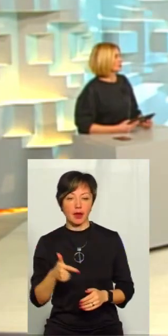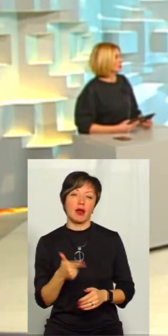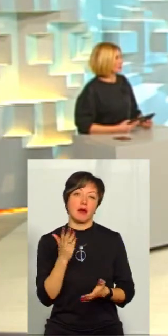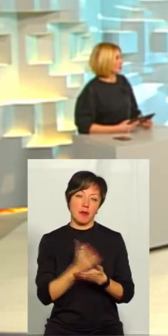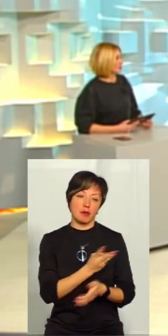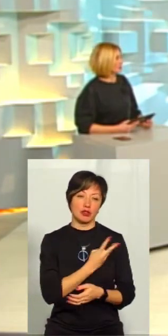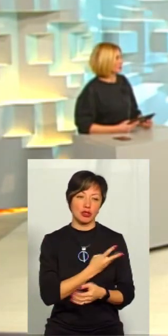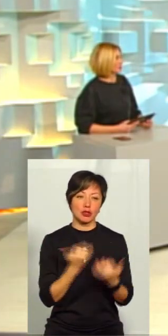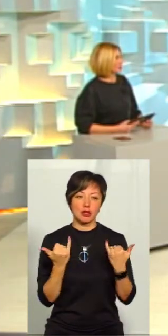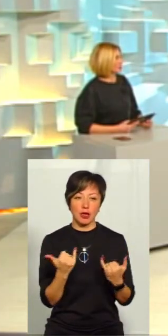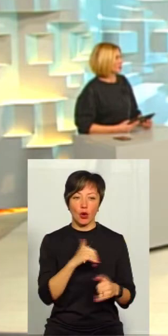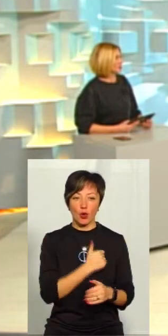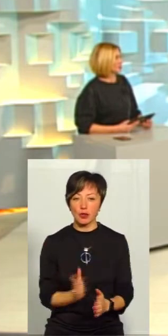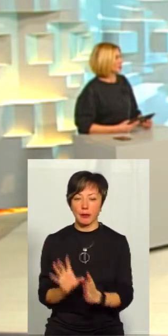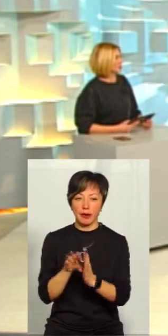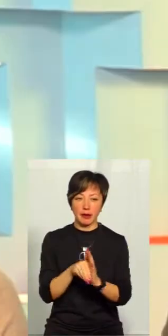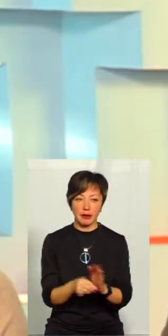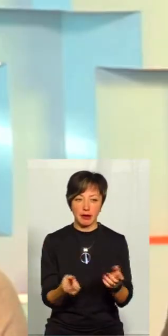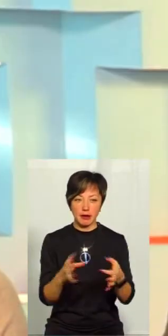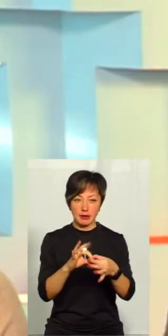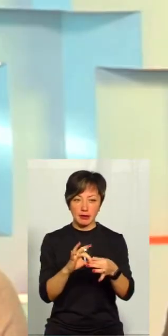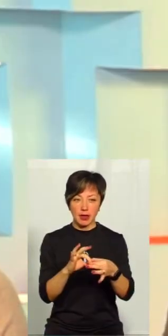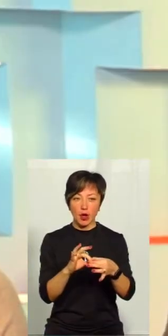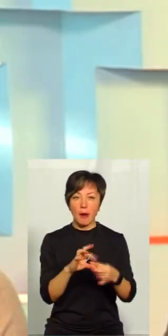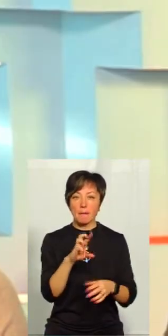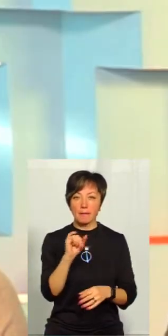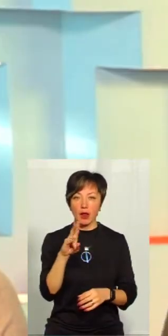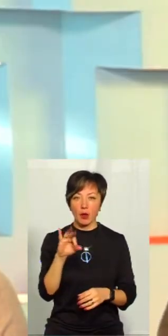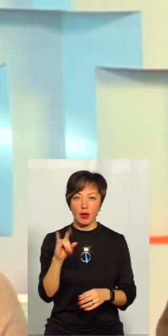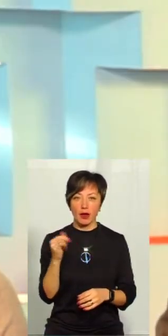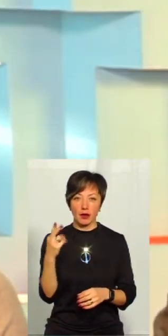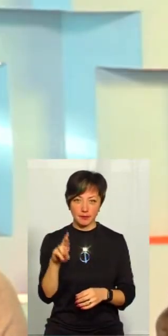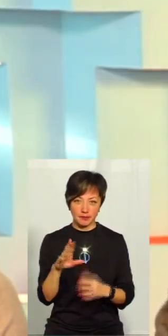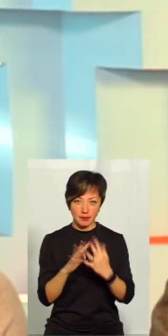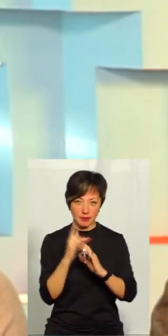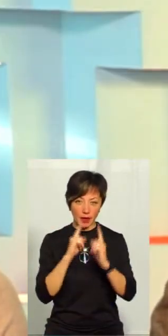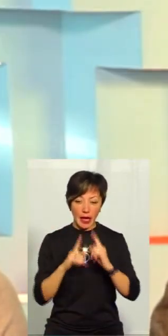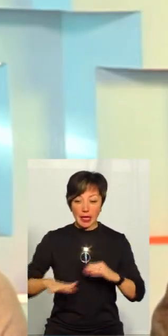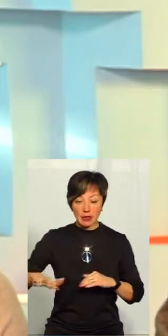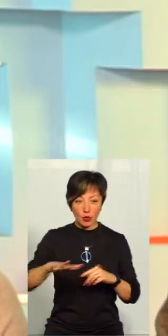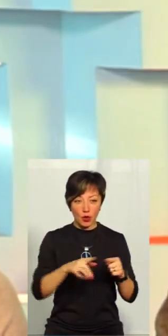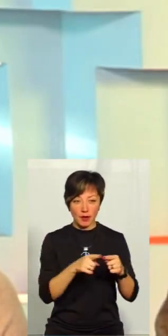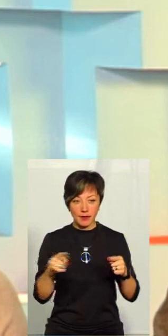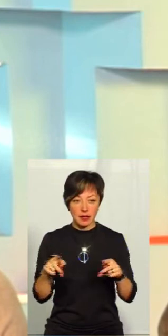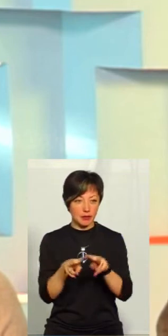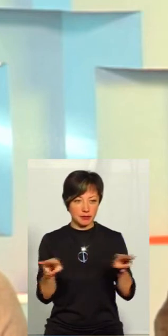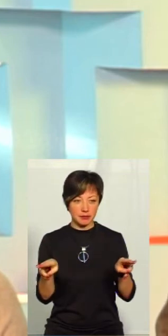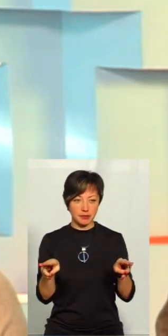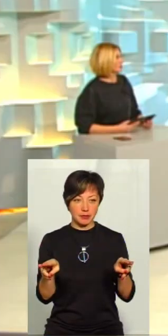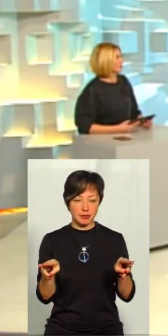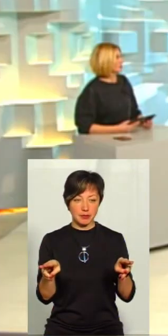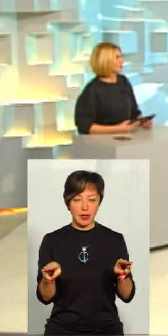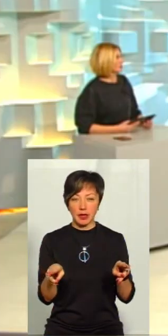виявила бажання, що вона зараз хоче приєднатися до Білогірської селищної ради. Територіально відстань однакова. Там